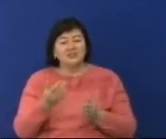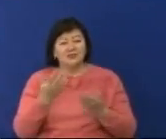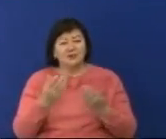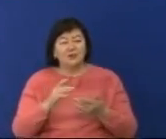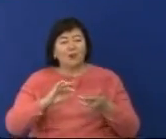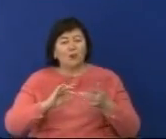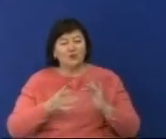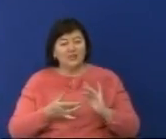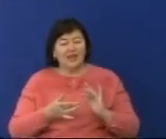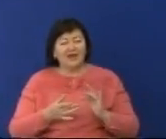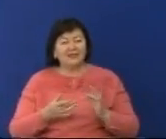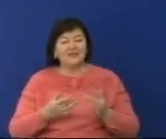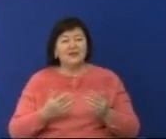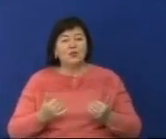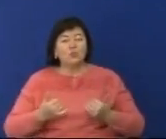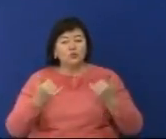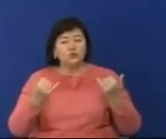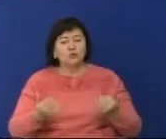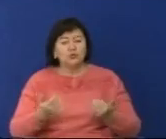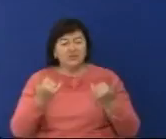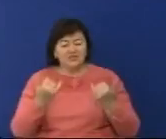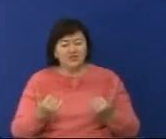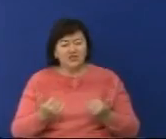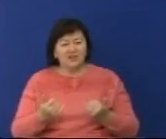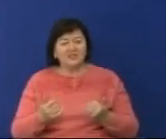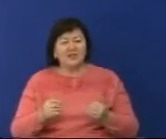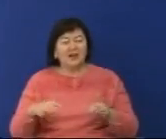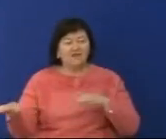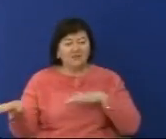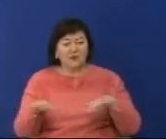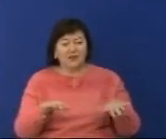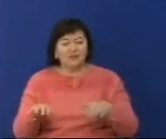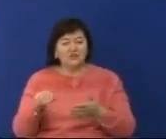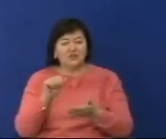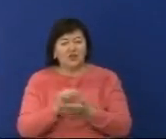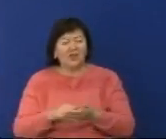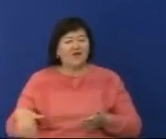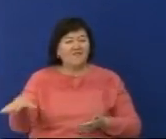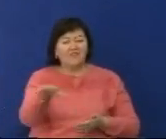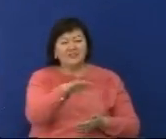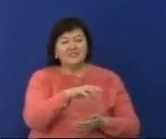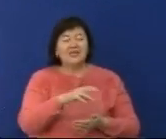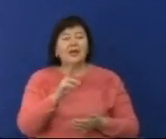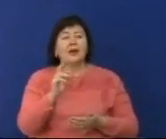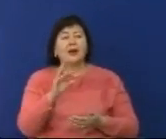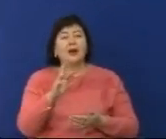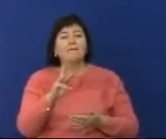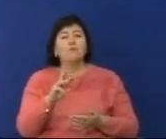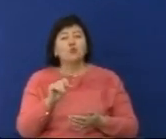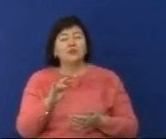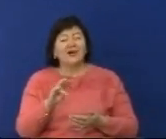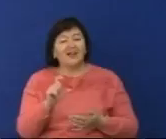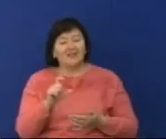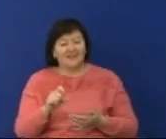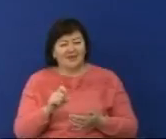қызмет еңгізу бойынша ұсқимыл жос барын әзірледі. Ол барлық қамыналдық қызметтерді біріктерет және тұтынулған электр